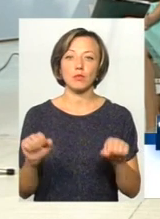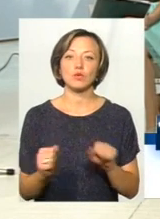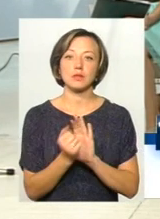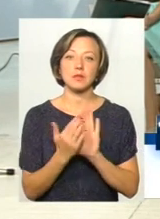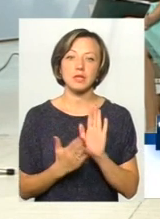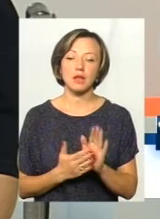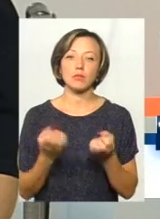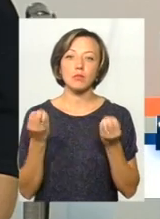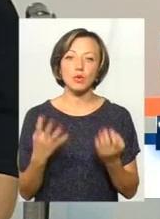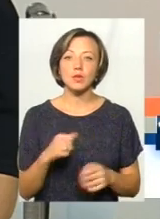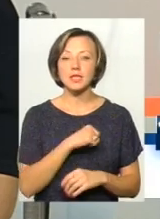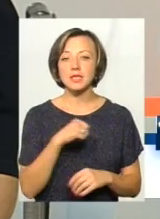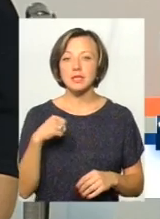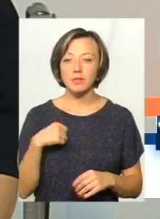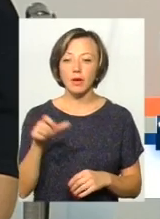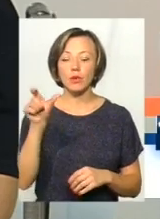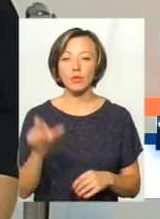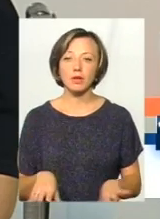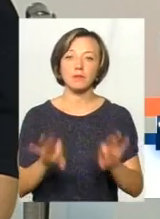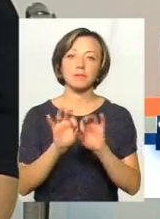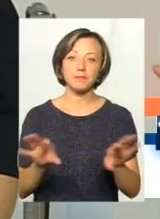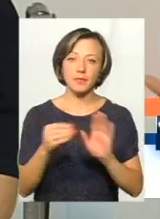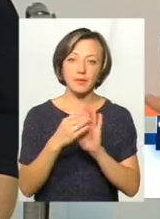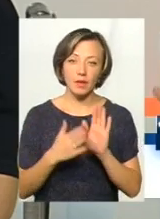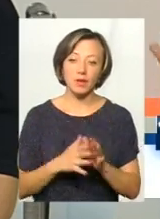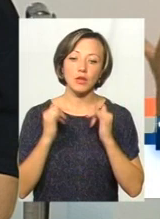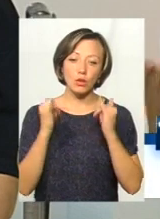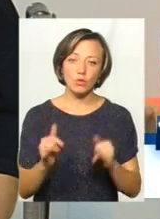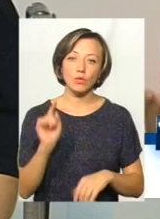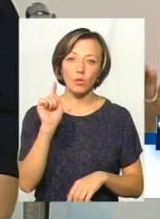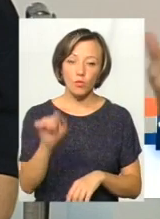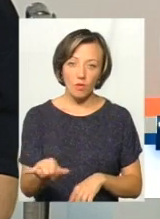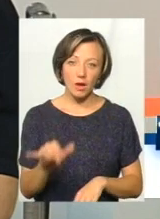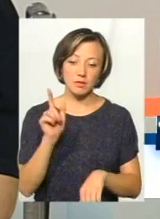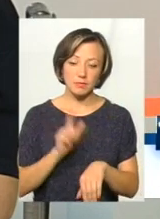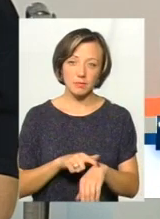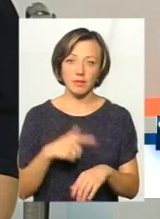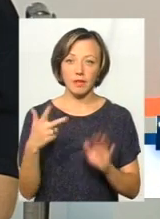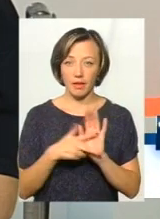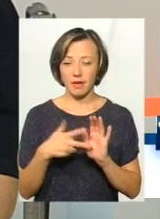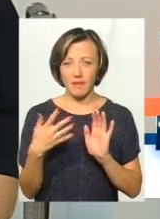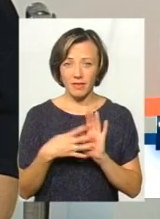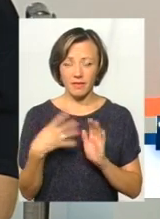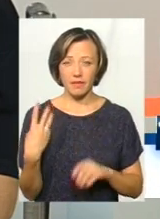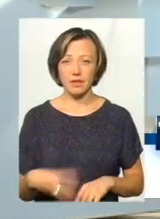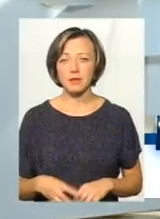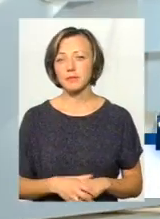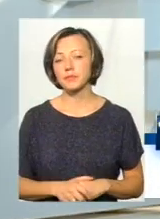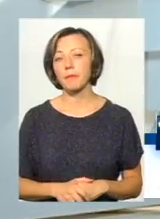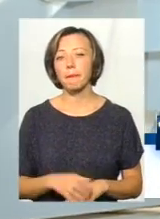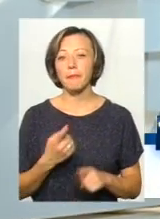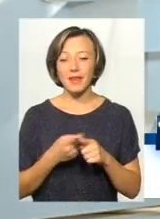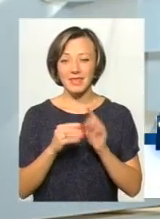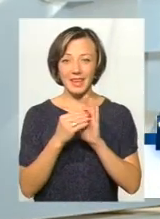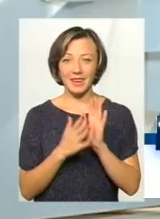записати. Просто сам регістратор повинен пояснити, що, шановна, у вас прийом на 9-30. По суті, той самий реєстратор,